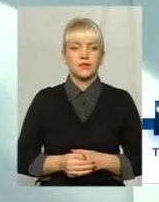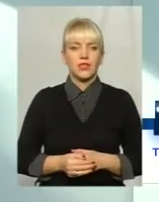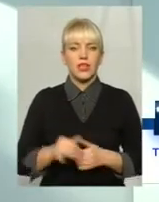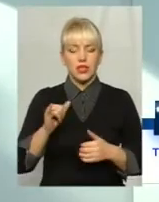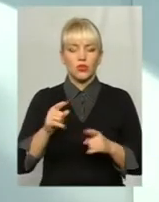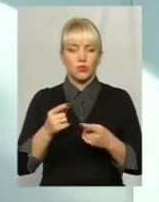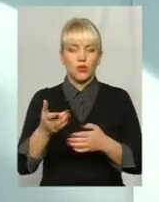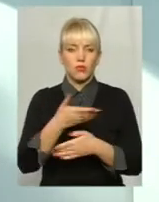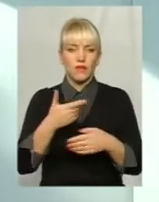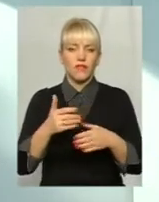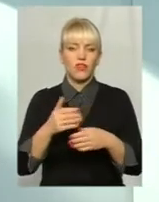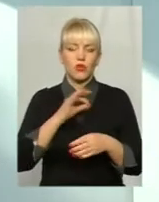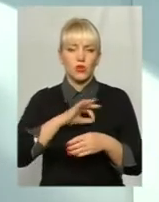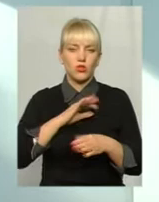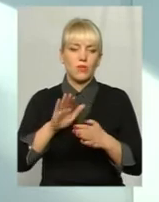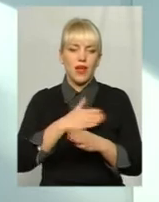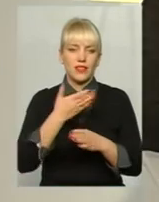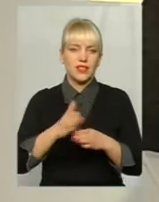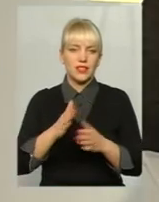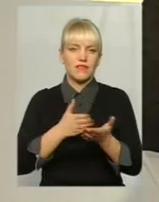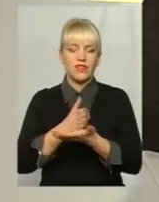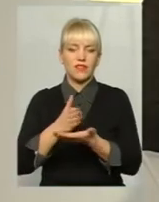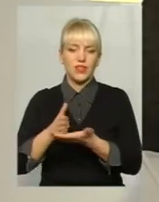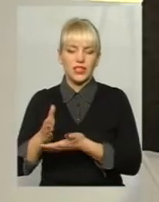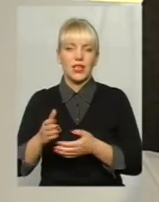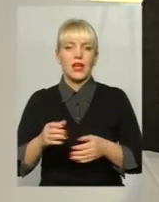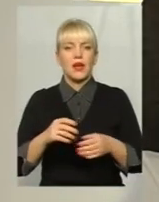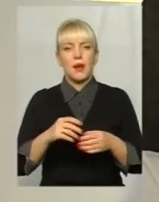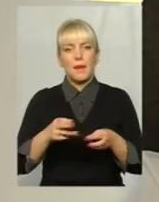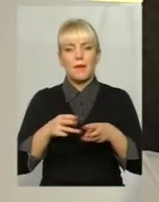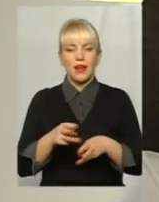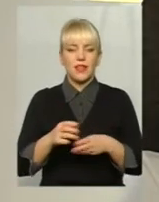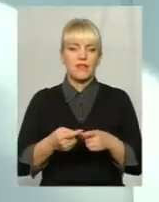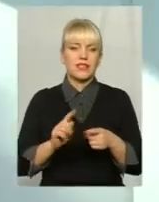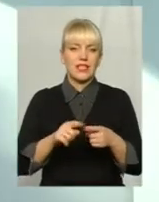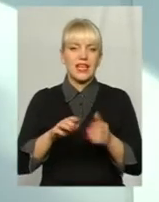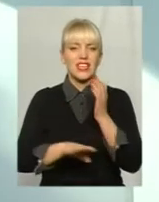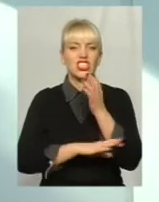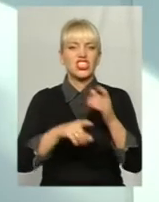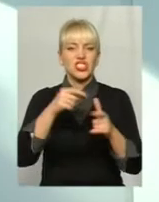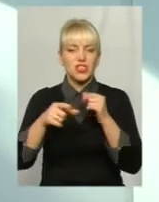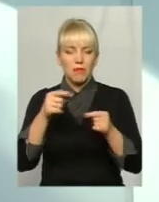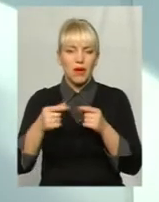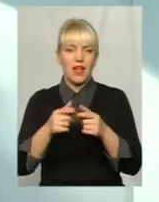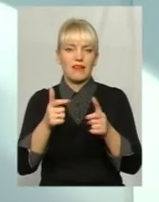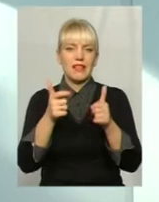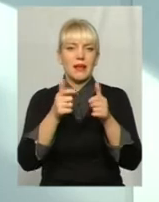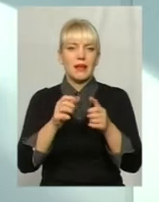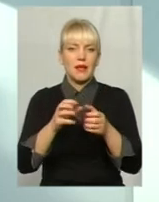Альтернативні види палива це і щепу, і пілети. і далі працюємо. І сонячні